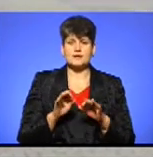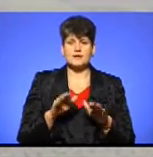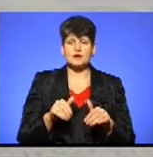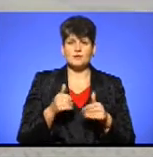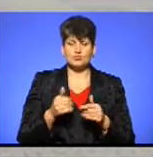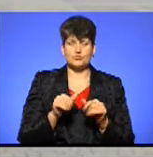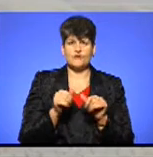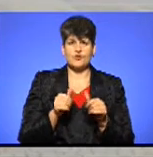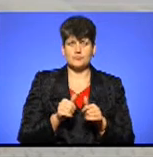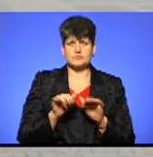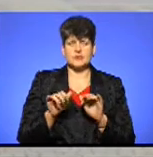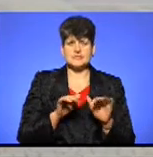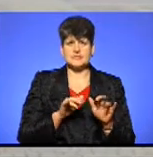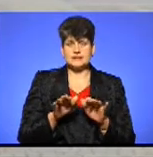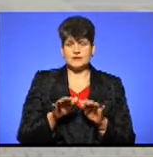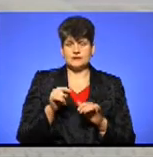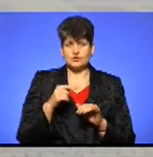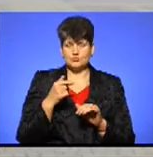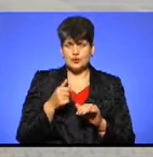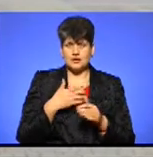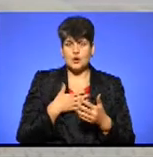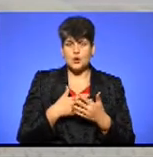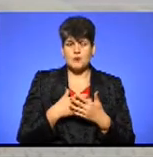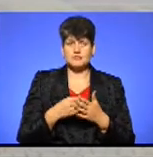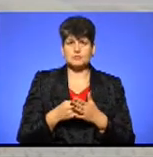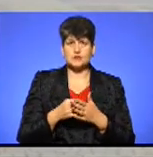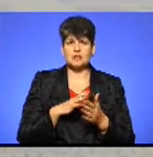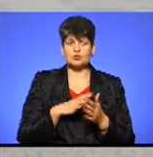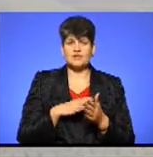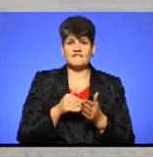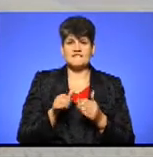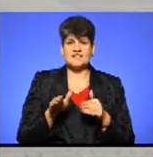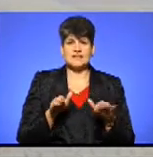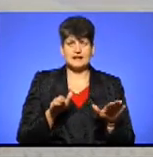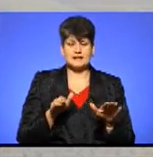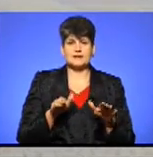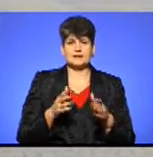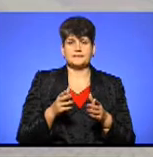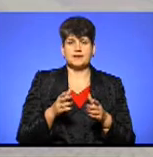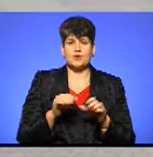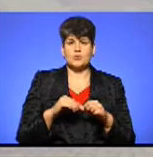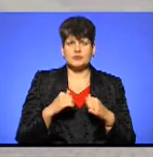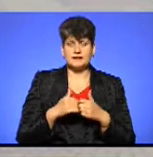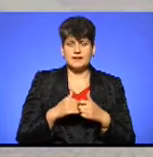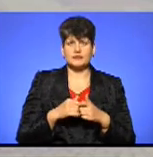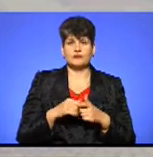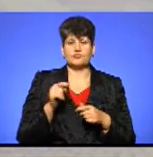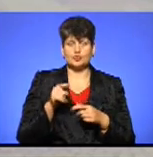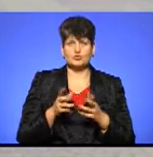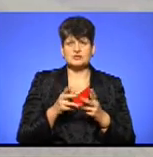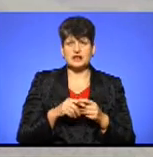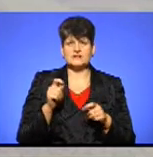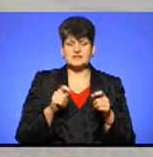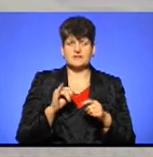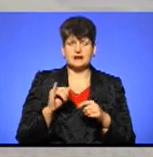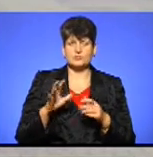були у форматі заходів цьогоріч на громадський бюджет, які були відхилені номінаційним комітетом, в тому числі і фестиваль її, будуть фінансуватися